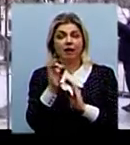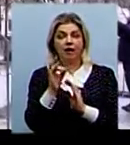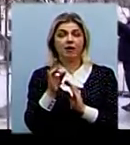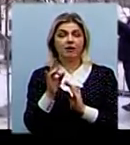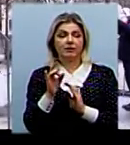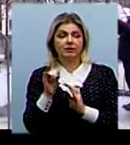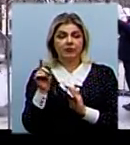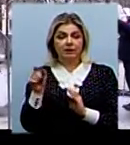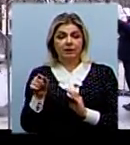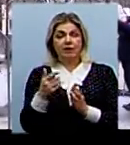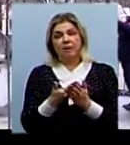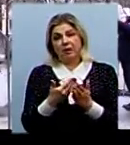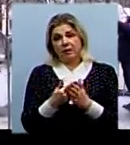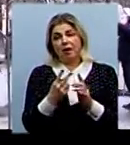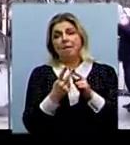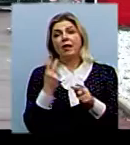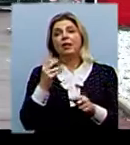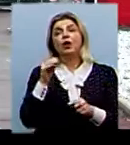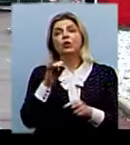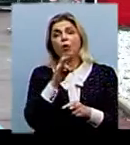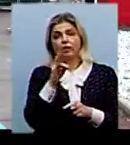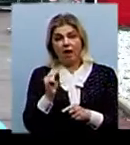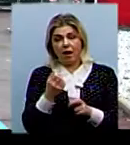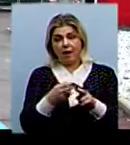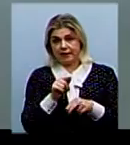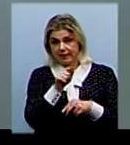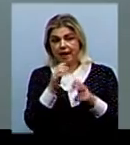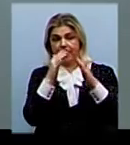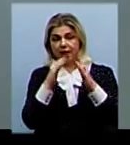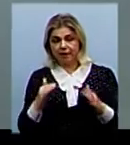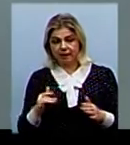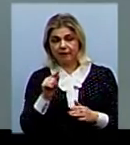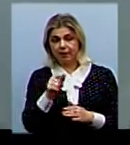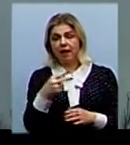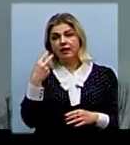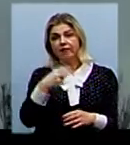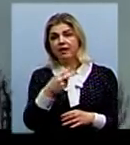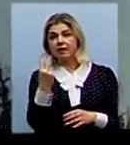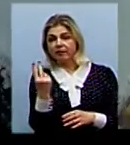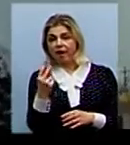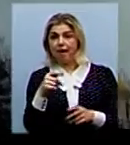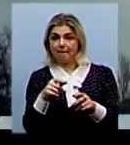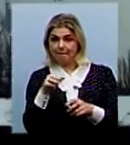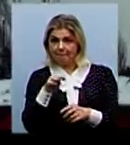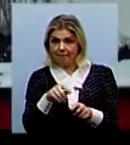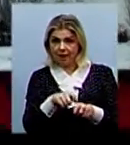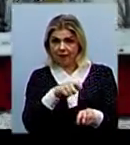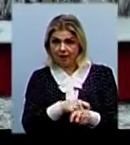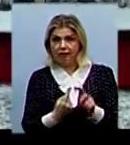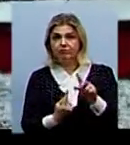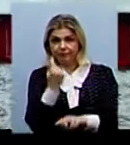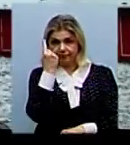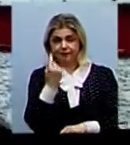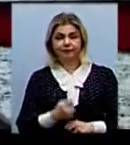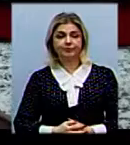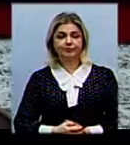десь півтори тонни. Ця ялинка 22 метра від рівня